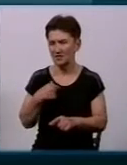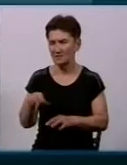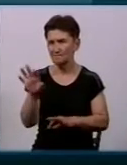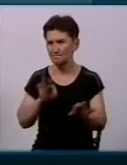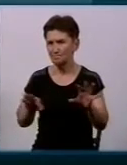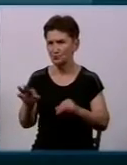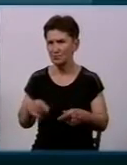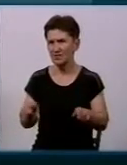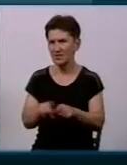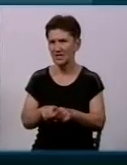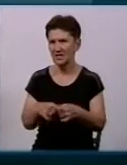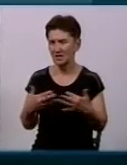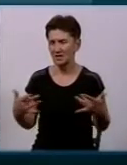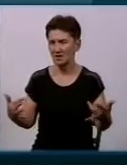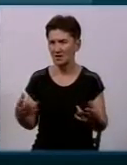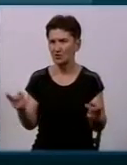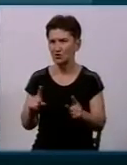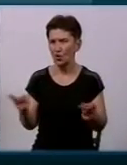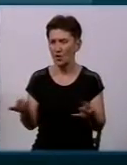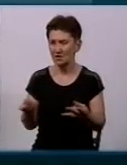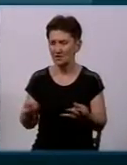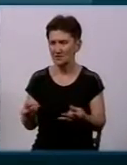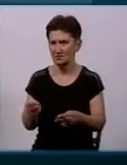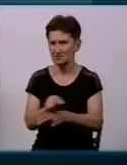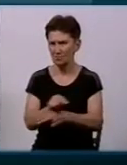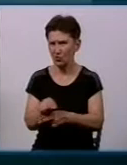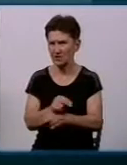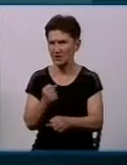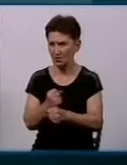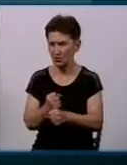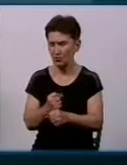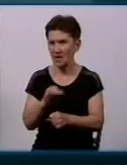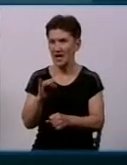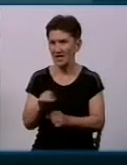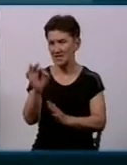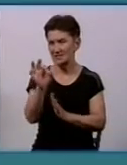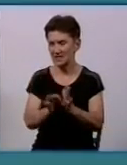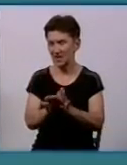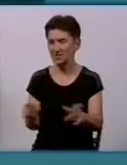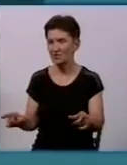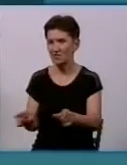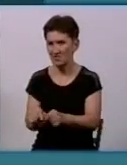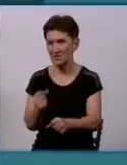які необхідно робити з висключителем. Паралельно з тим, робимо заміни пожежних гідрантів.